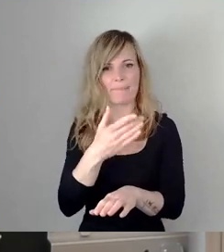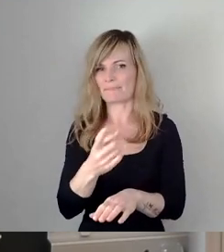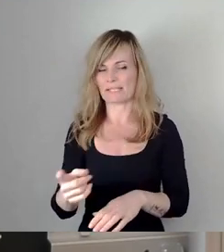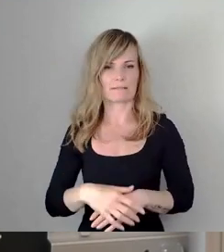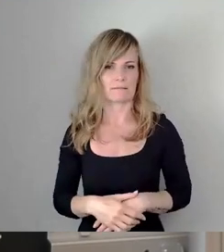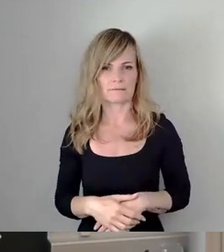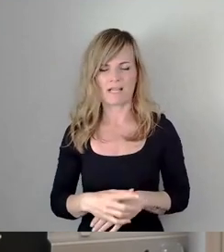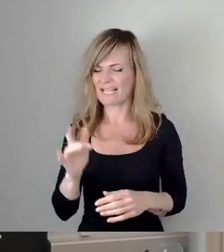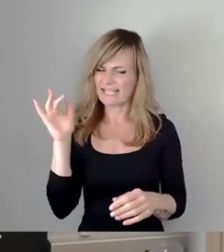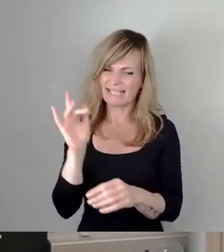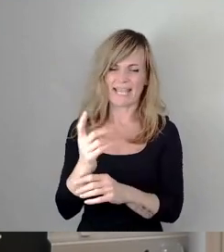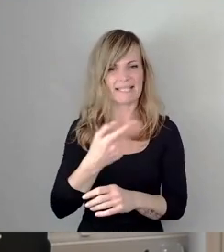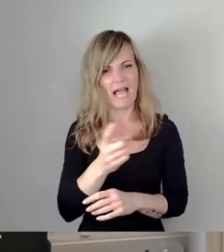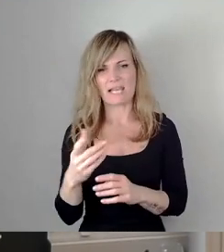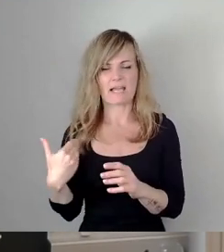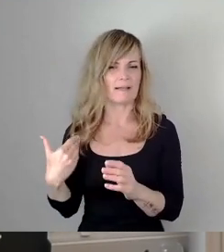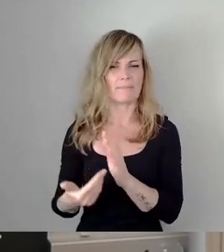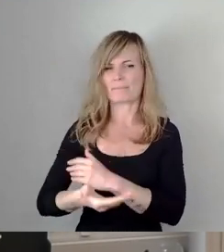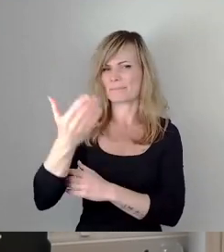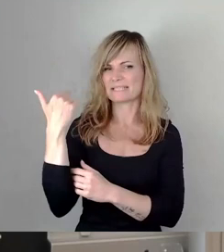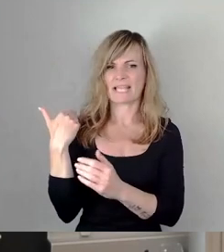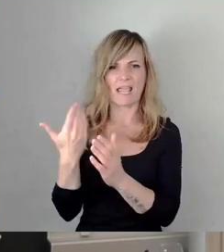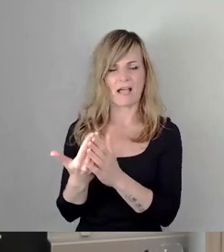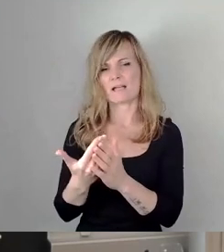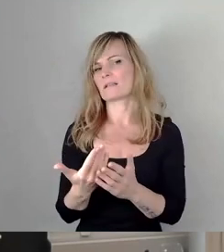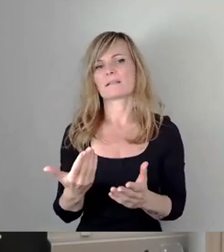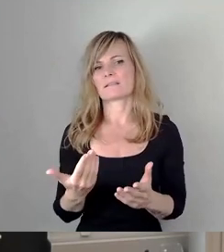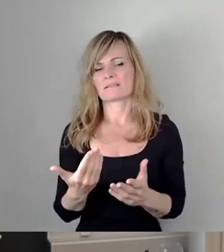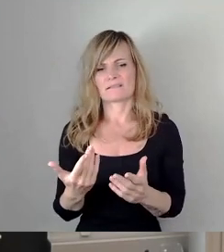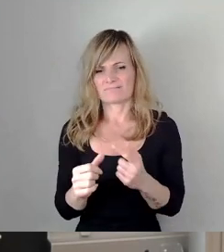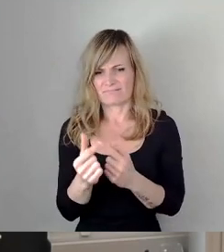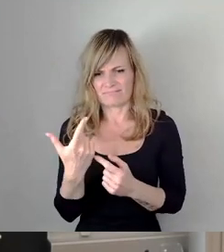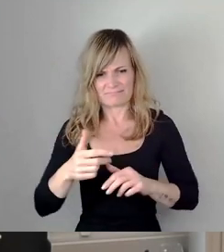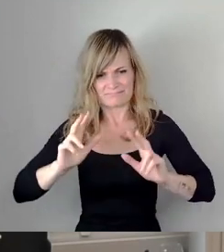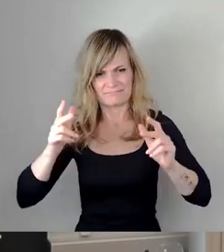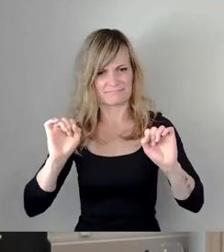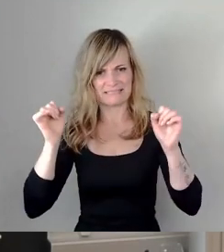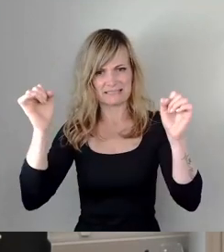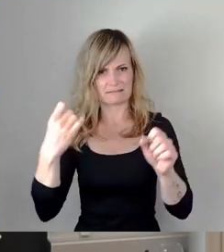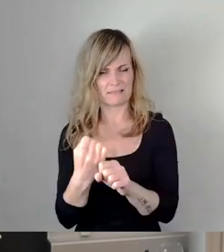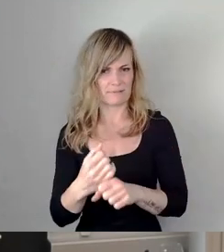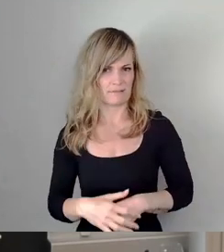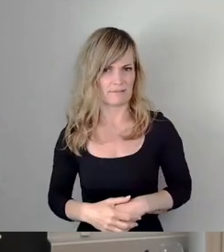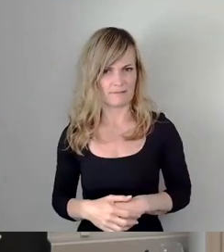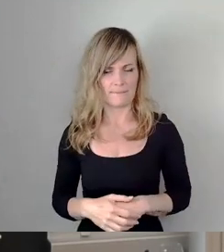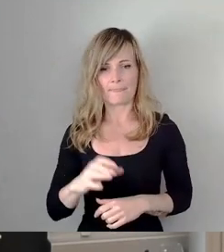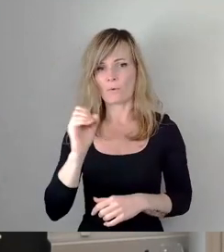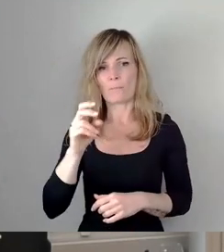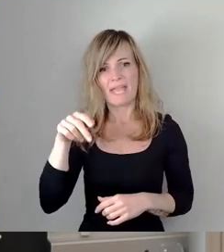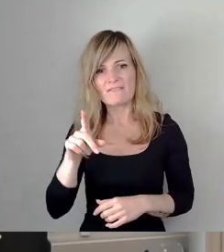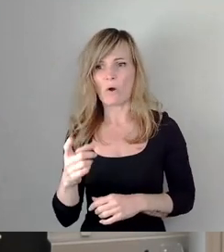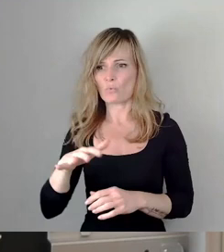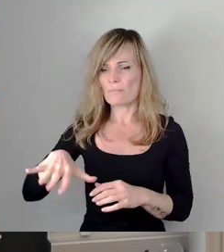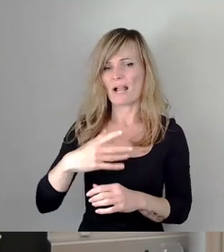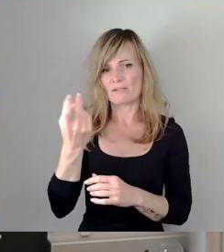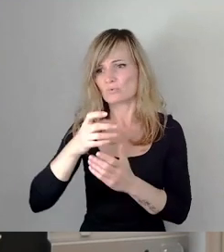unsere bisherigen Dinge, die wir getan haben. Wir haben überall versucht, den ÖPNV zu beschleunigen, und da hatte